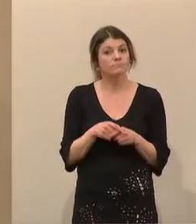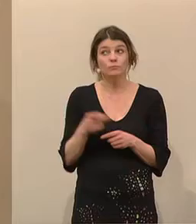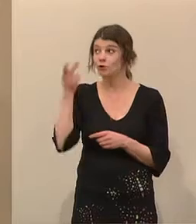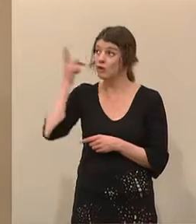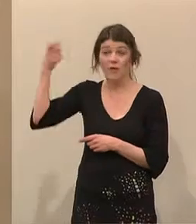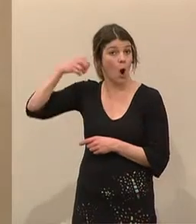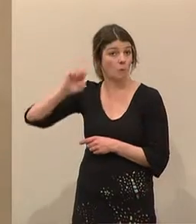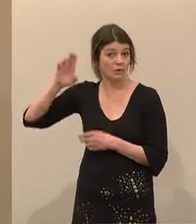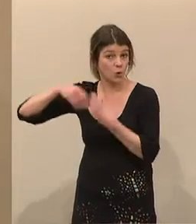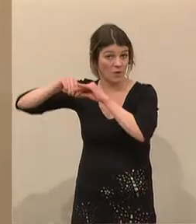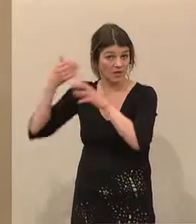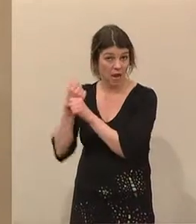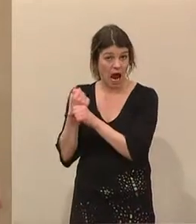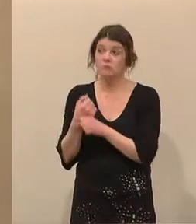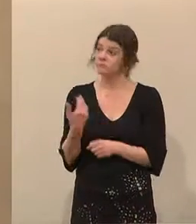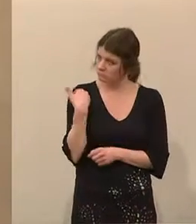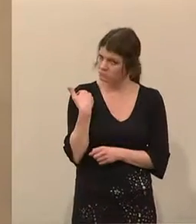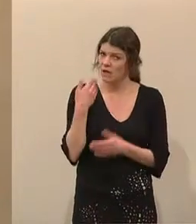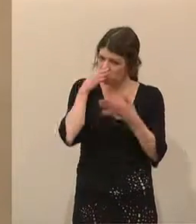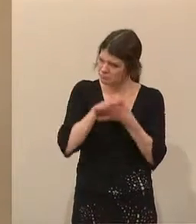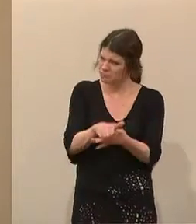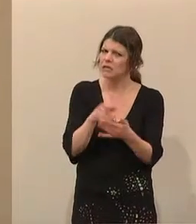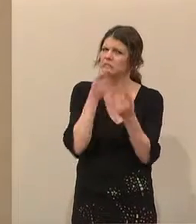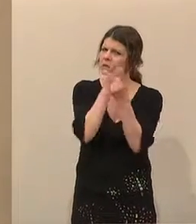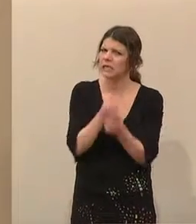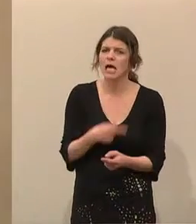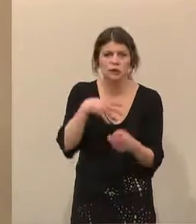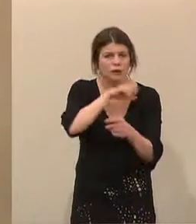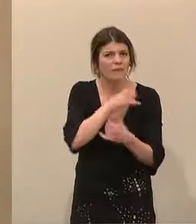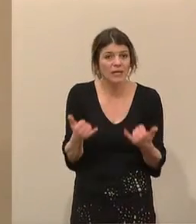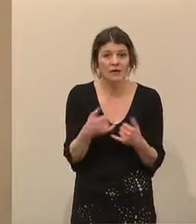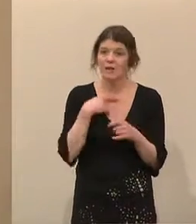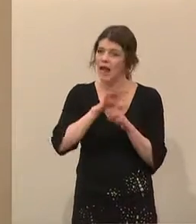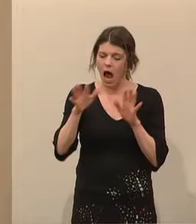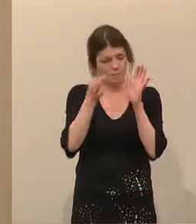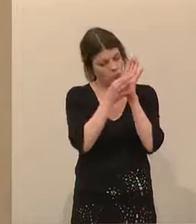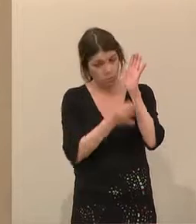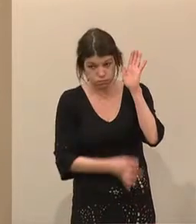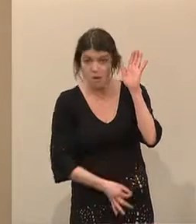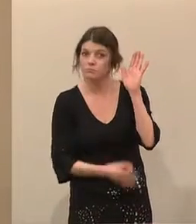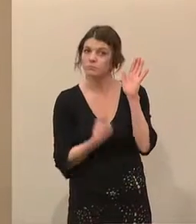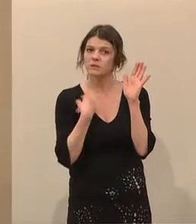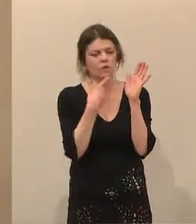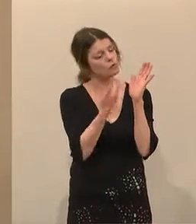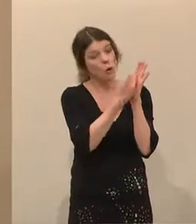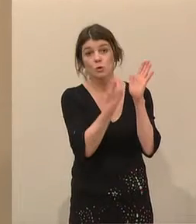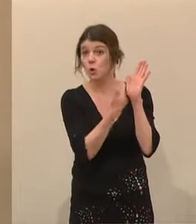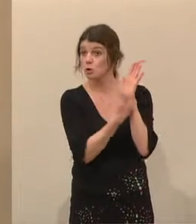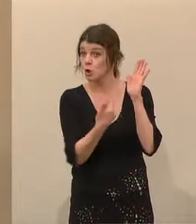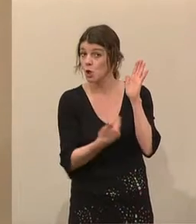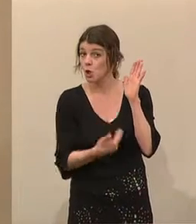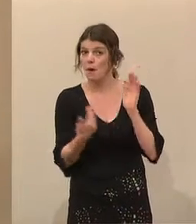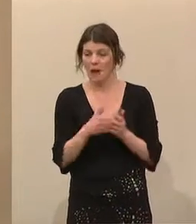Union. Und wir werden Nachhaltigkeitsziele nur dann erreichen, wenn wir alle Faktoren auch bestmöglich ausstatten. Daher kann es nur